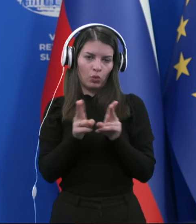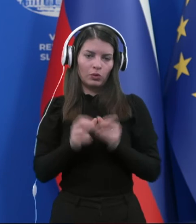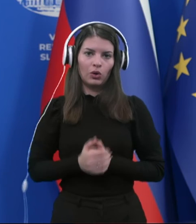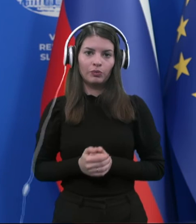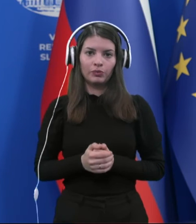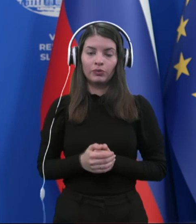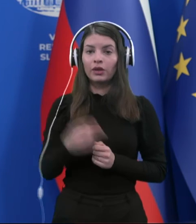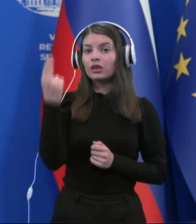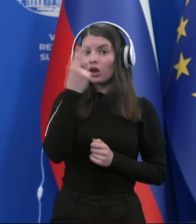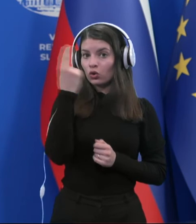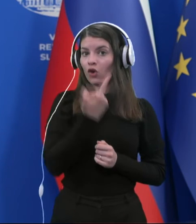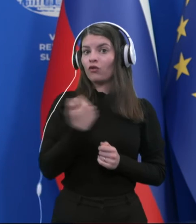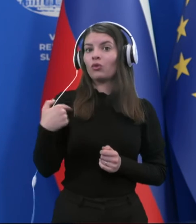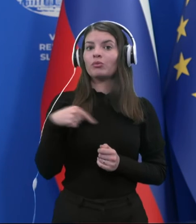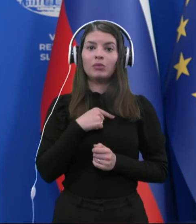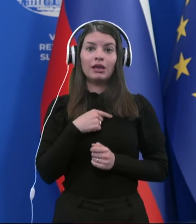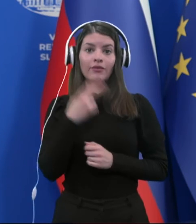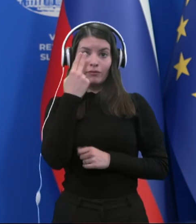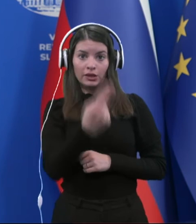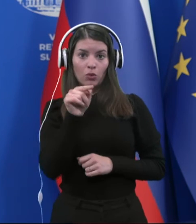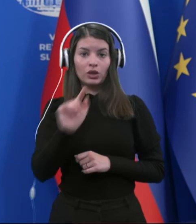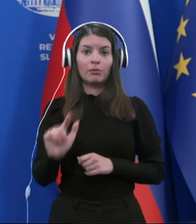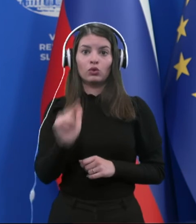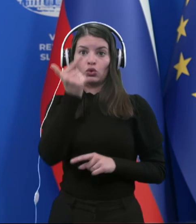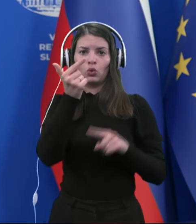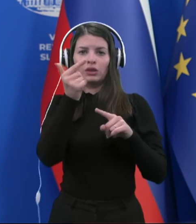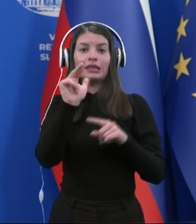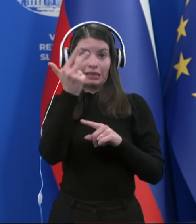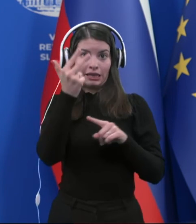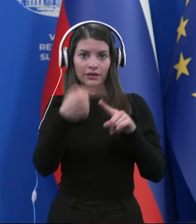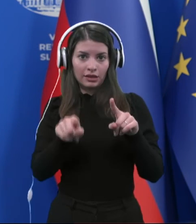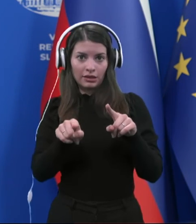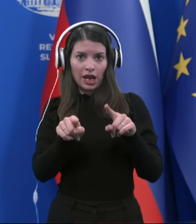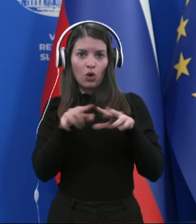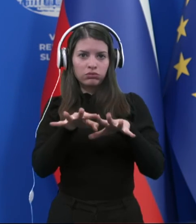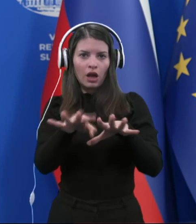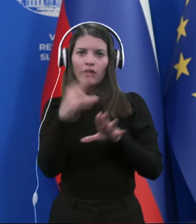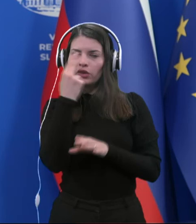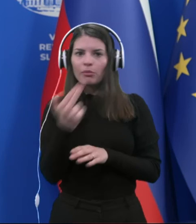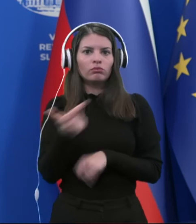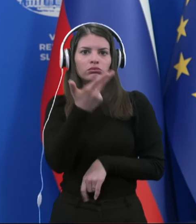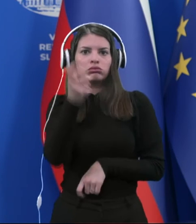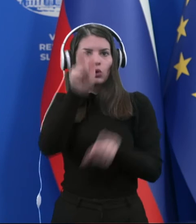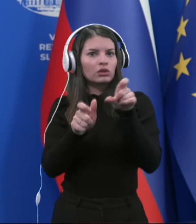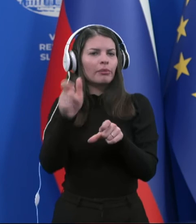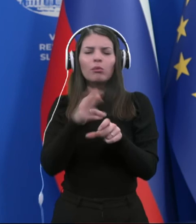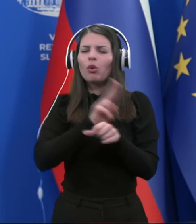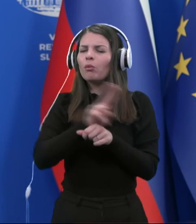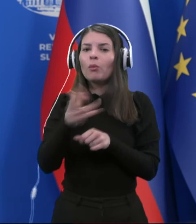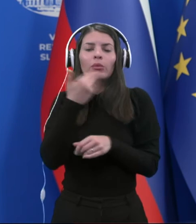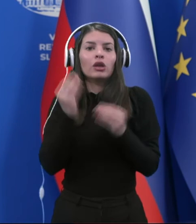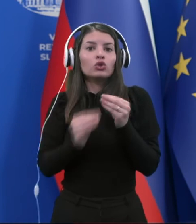vsekakor vidimo ob tem valu, da obstajajo tudi bolniki, ki so popolnoma predpredruženi bolezni, ki so